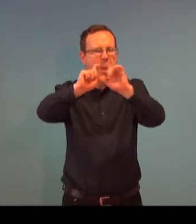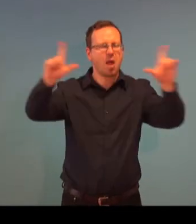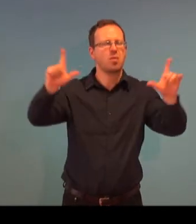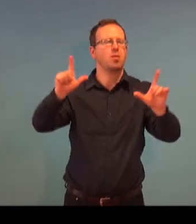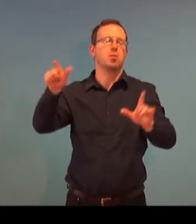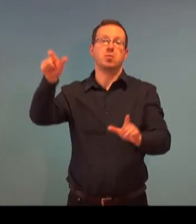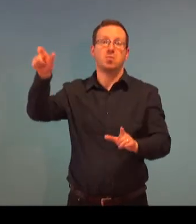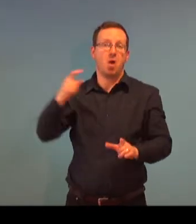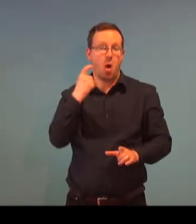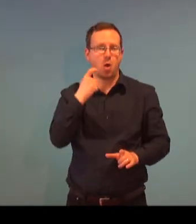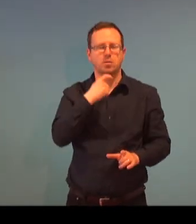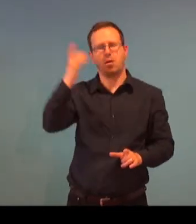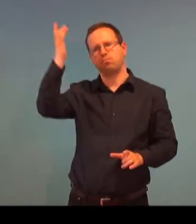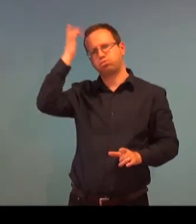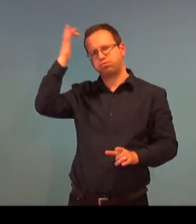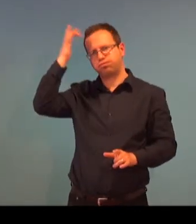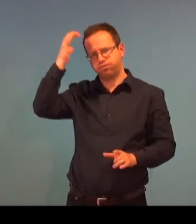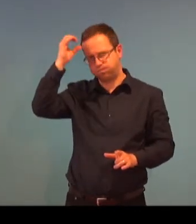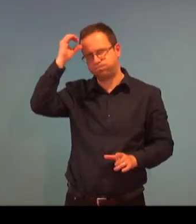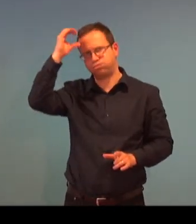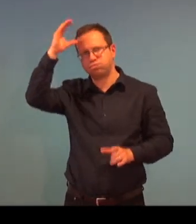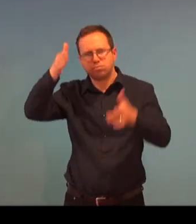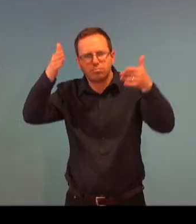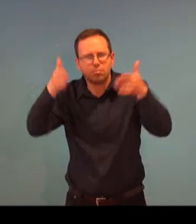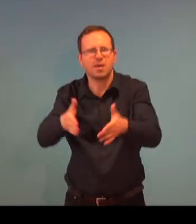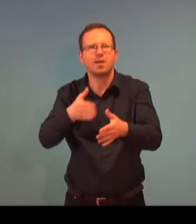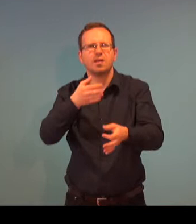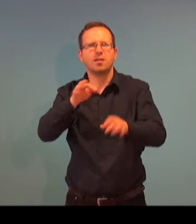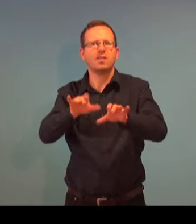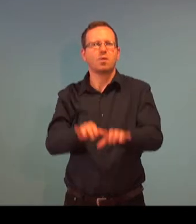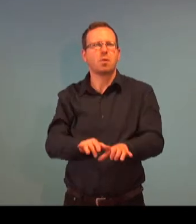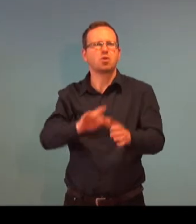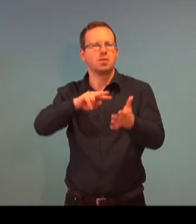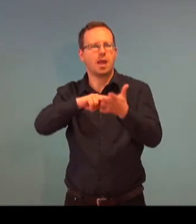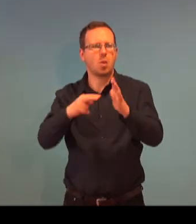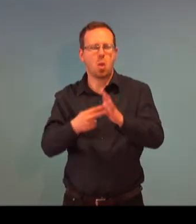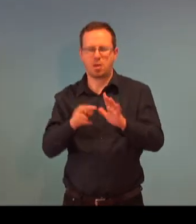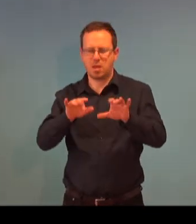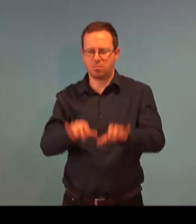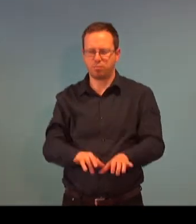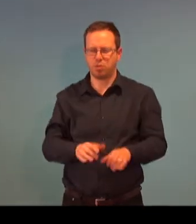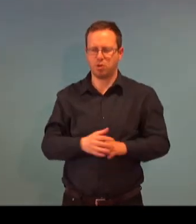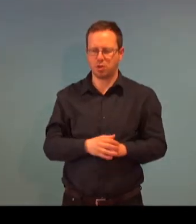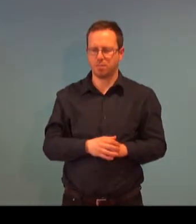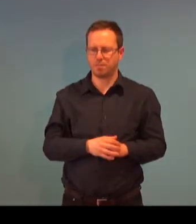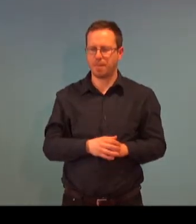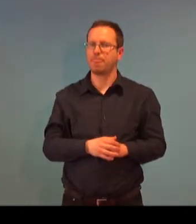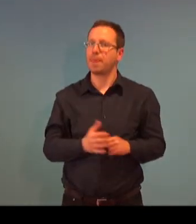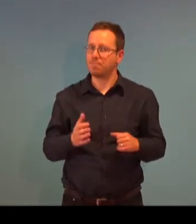responsivní weby a dá se říct odborníkem v informačních technologiích.